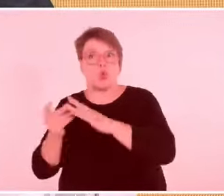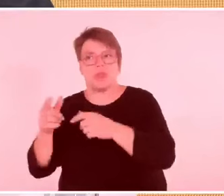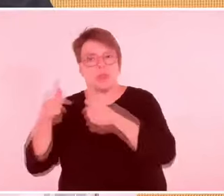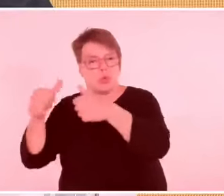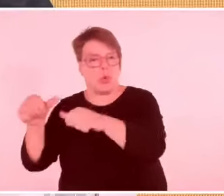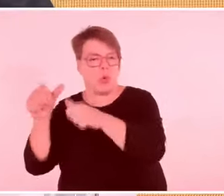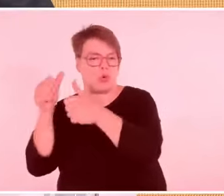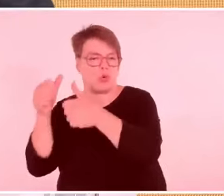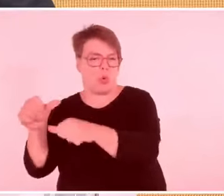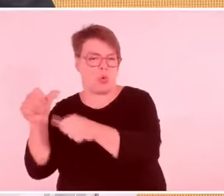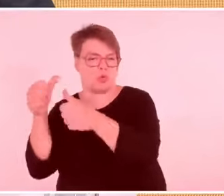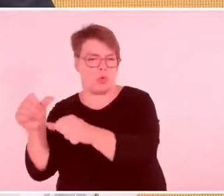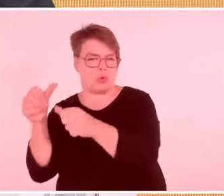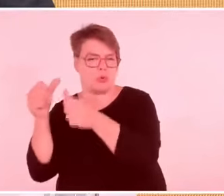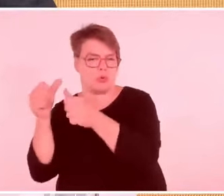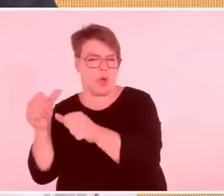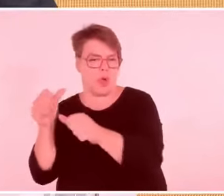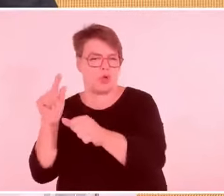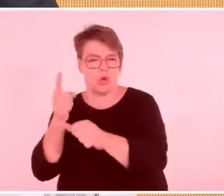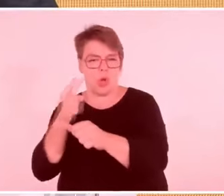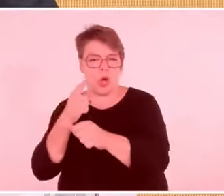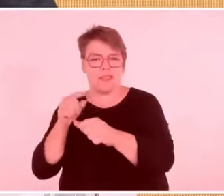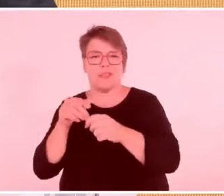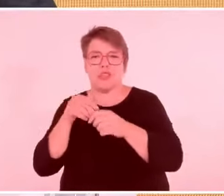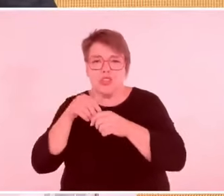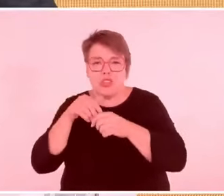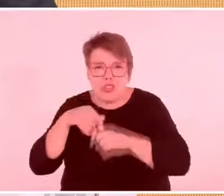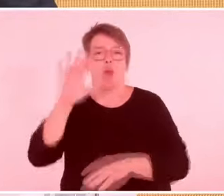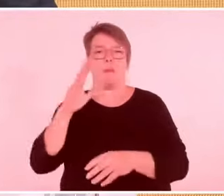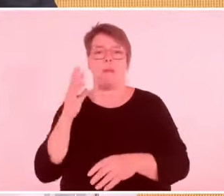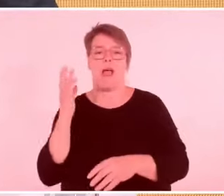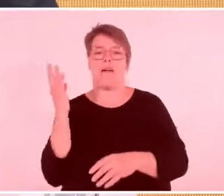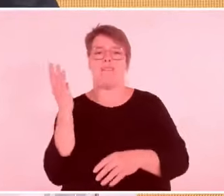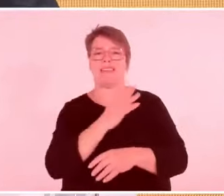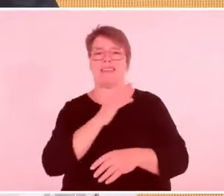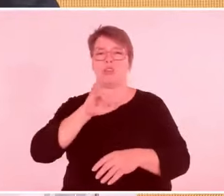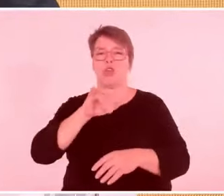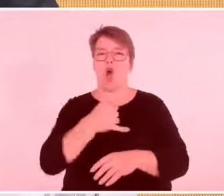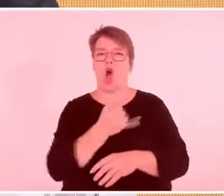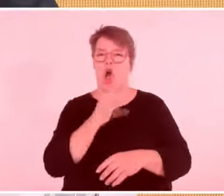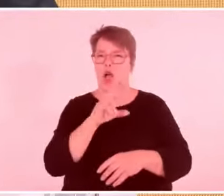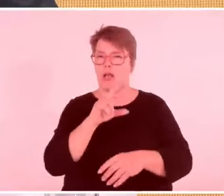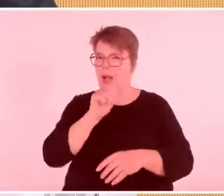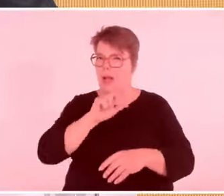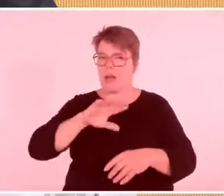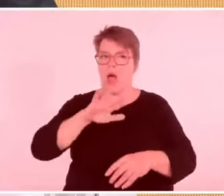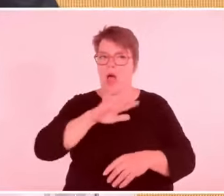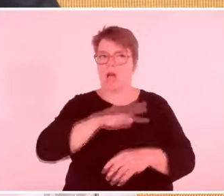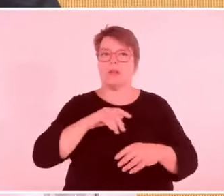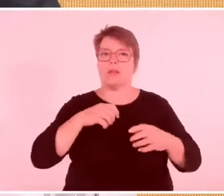aus dem Jahr 1967 getrennt hat. Und hier haben Sie das Westjordanland akzeptiert.